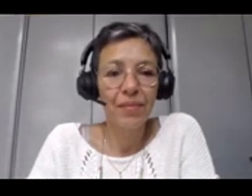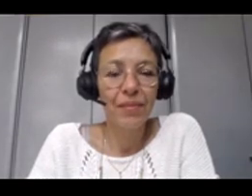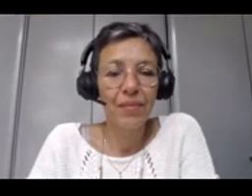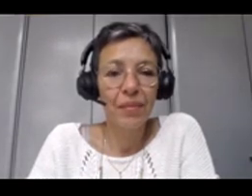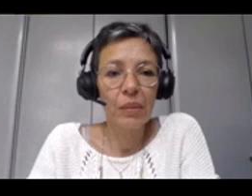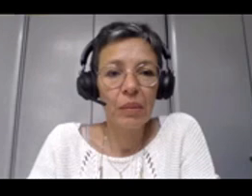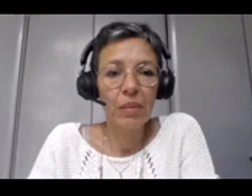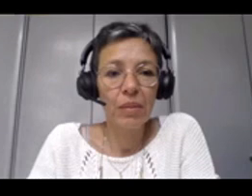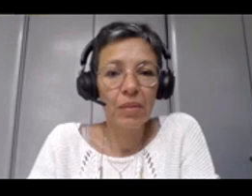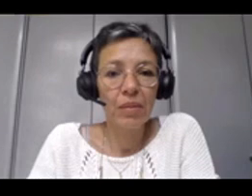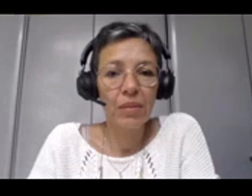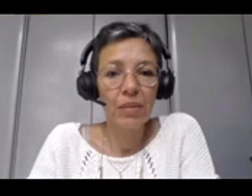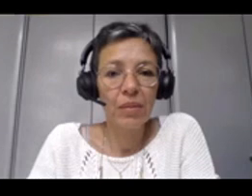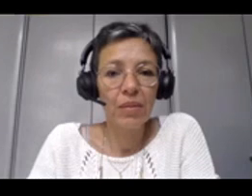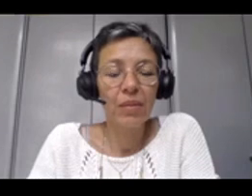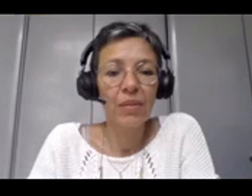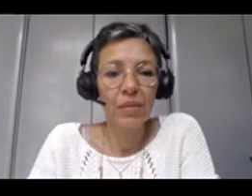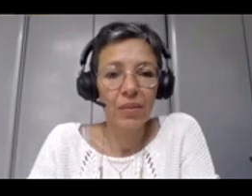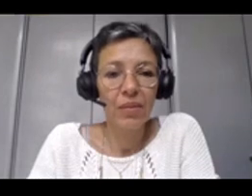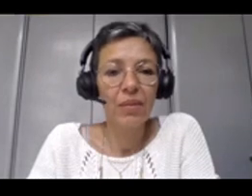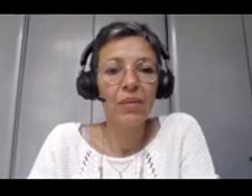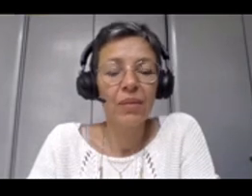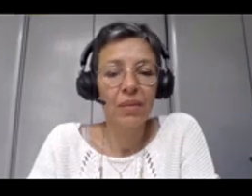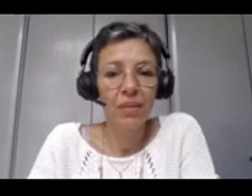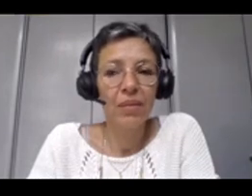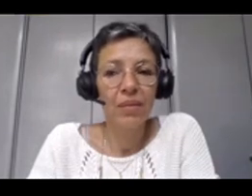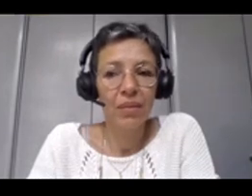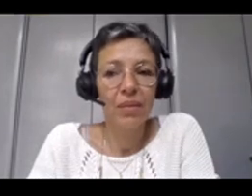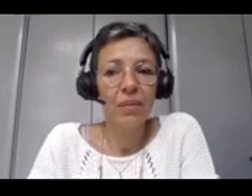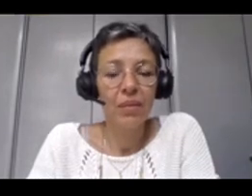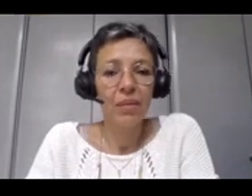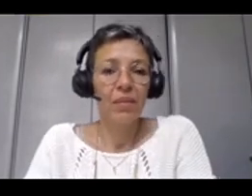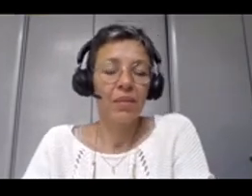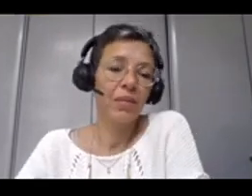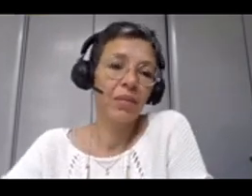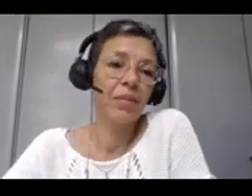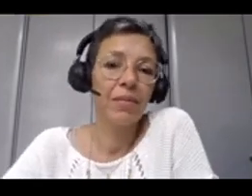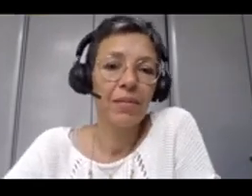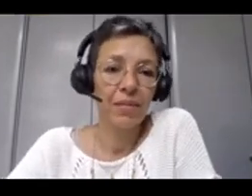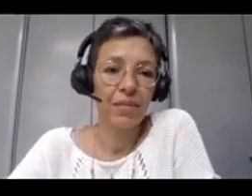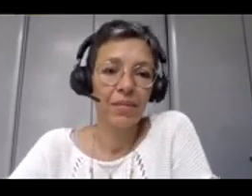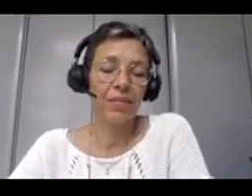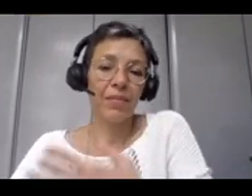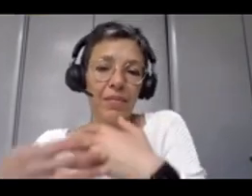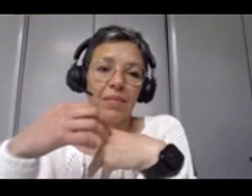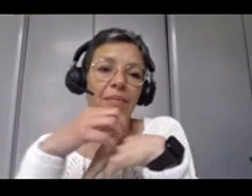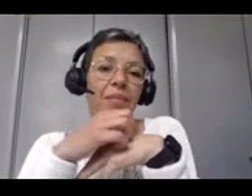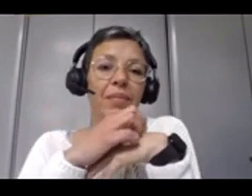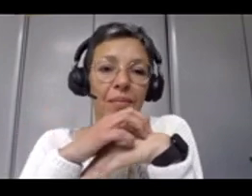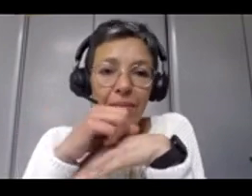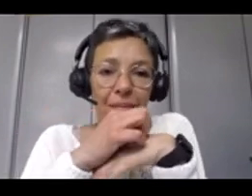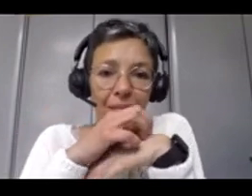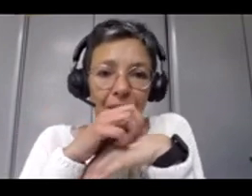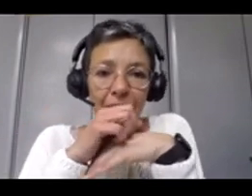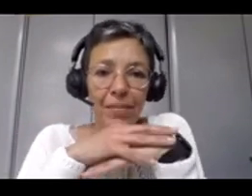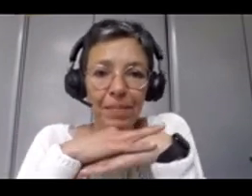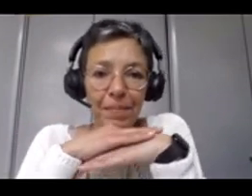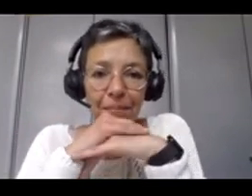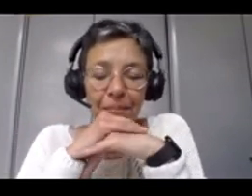'est par la méthode qu'on arrive à faire travailler des experts du monde entier sur un texte commun et qu'on arrive...